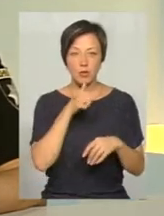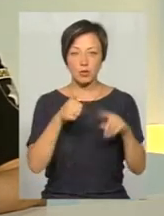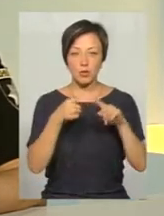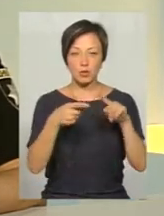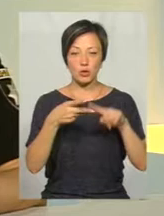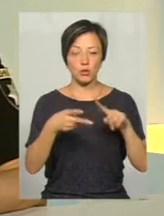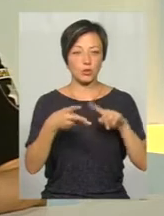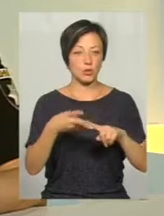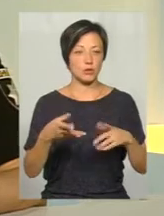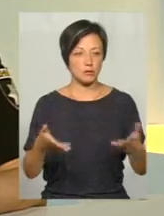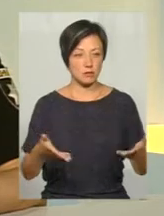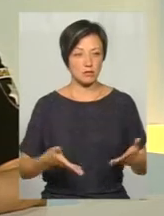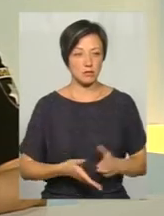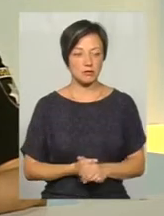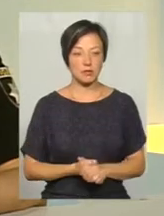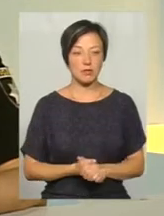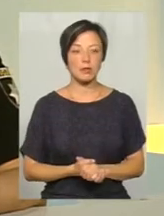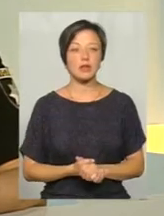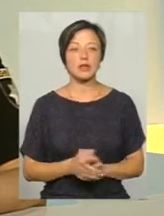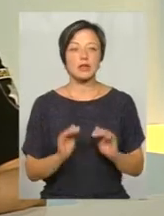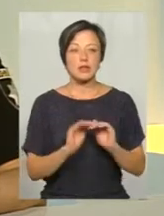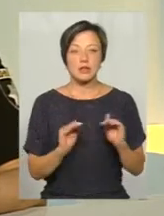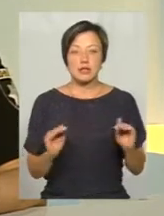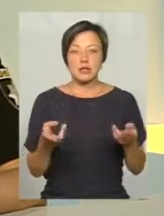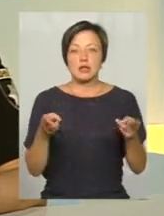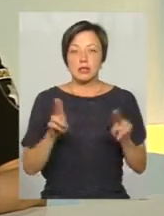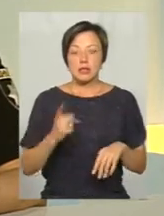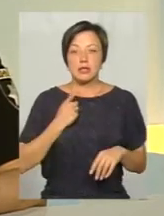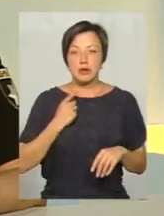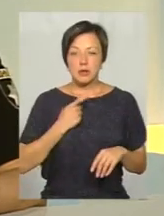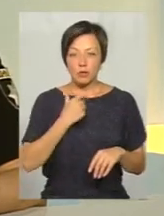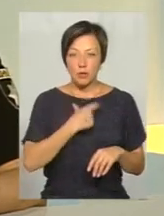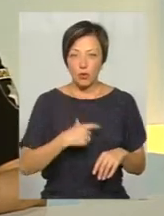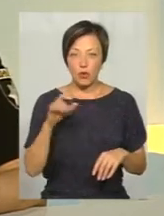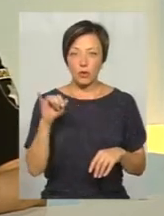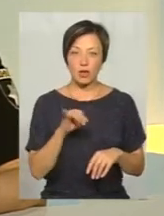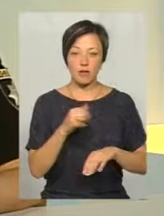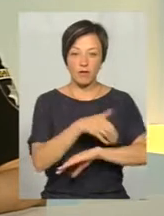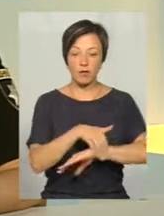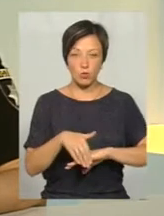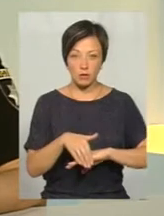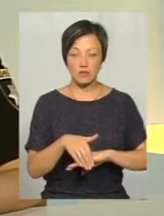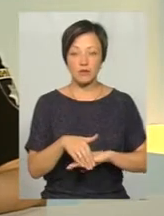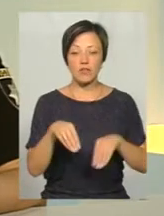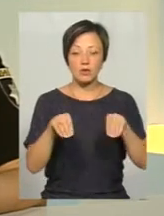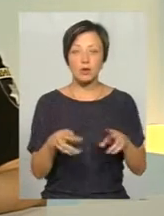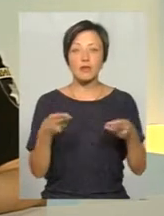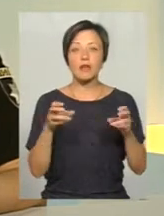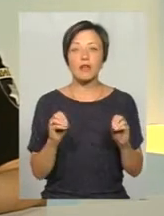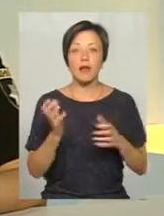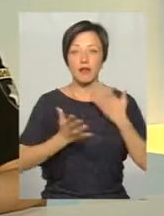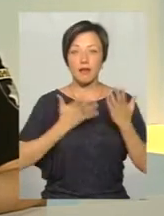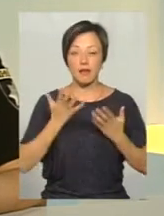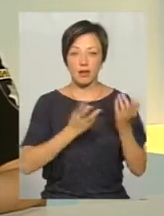попробуємо то, попробуємо то. Тобто діти залишаються сам на сам з собою і вулицею. Вони вирішують, де подіти свою